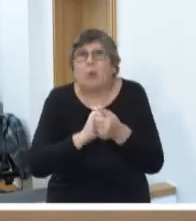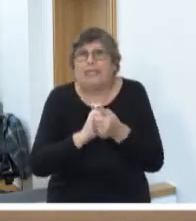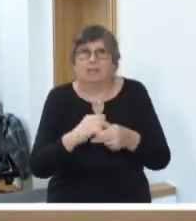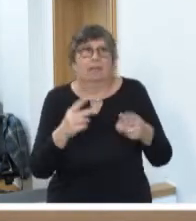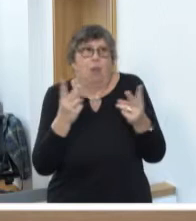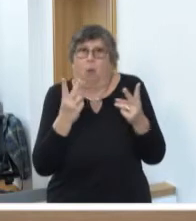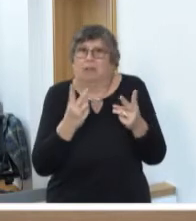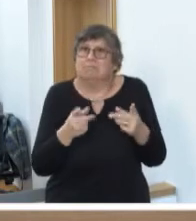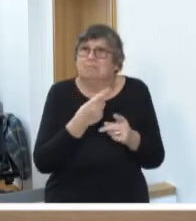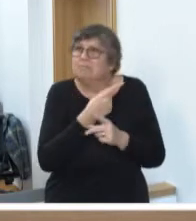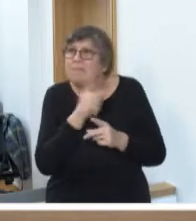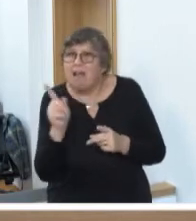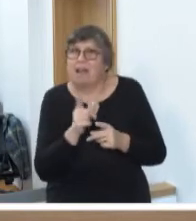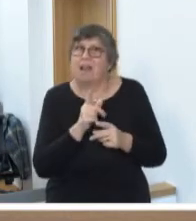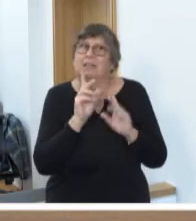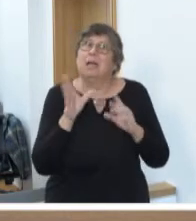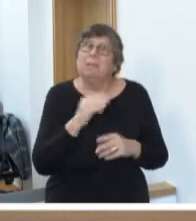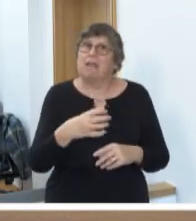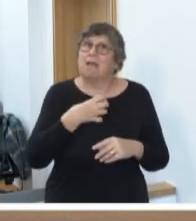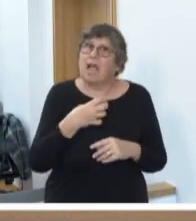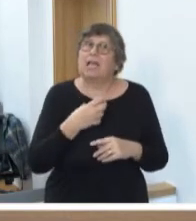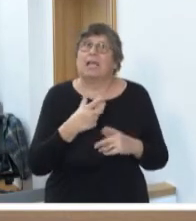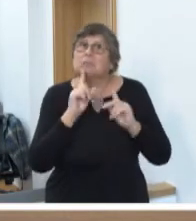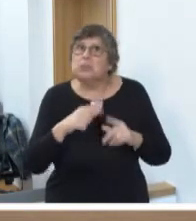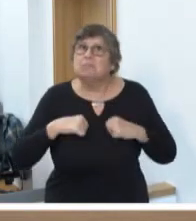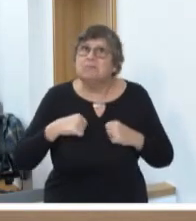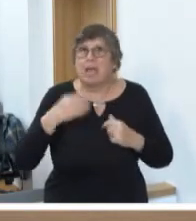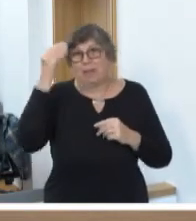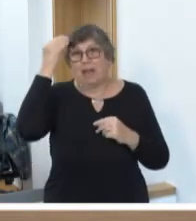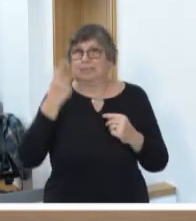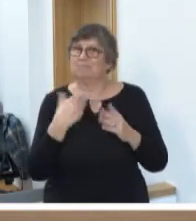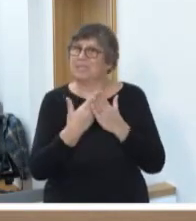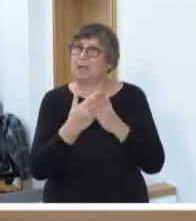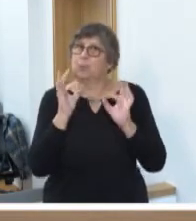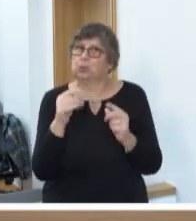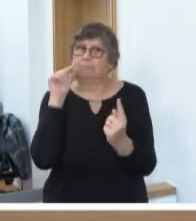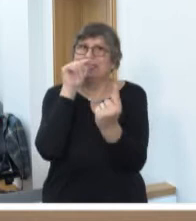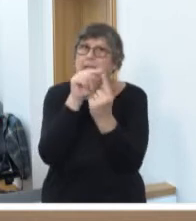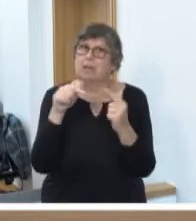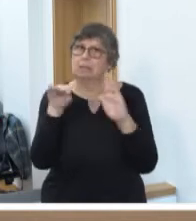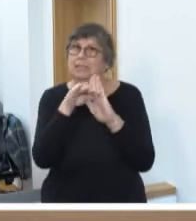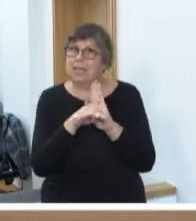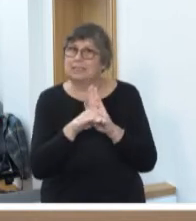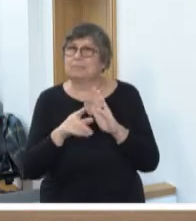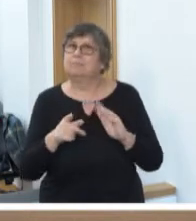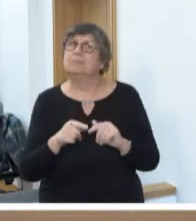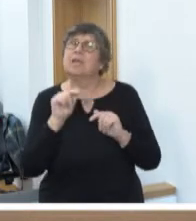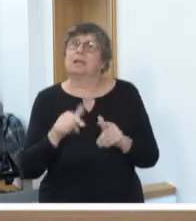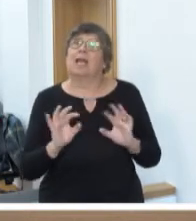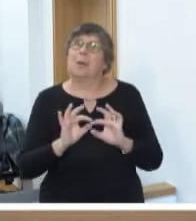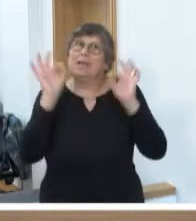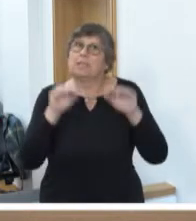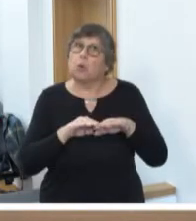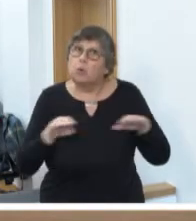Auch die müssen diese Erkrankheit mittragen. Und deshalb ist es gut so, dass das Ziel, das heute mit diesem Gesetz ist, eine bessere